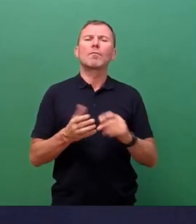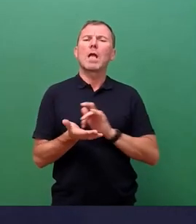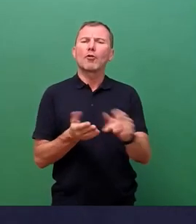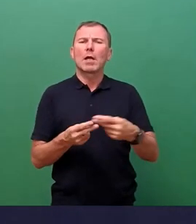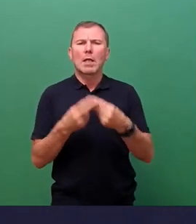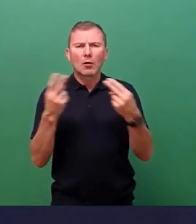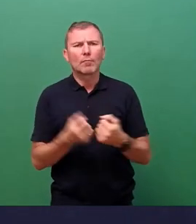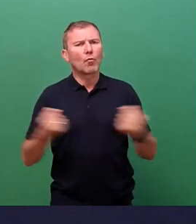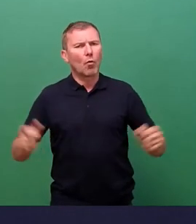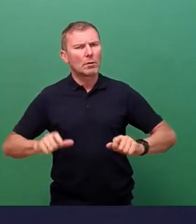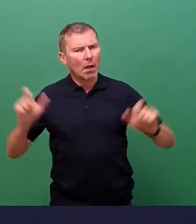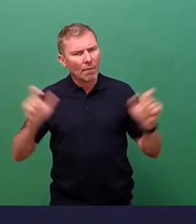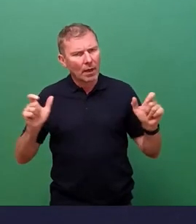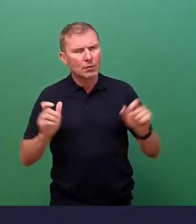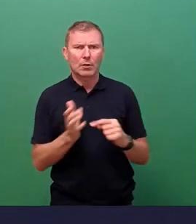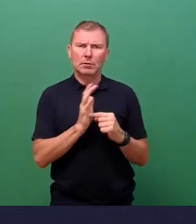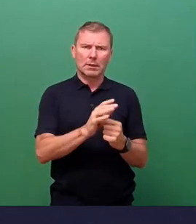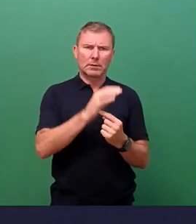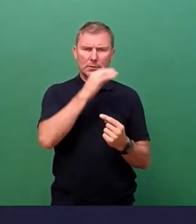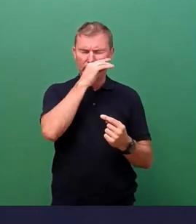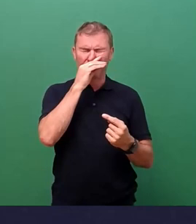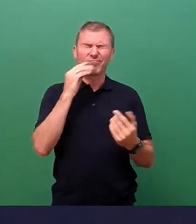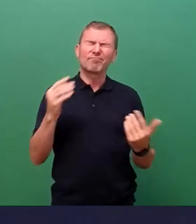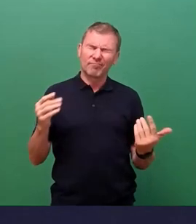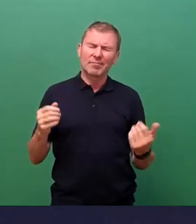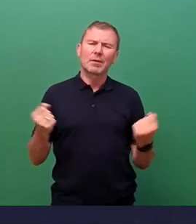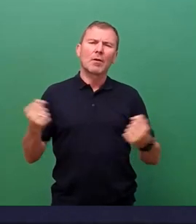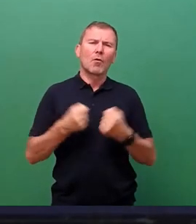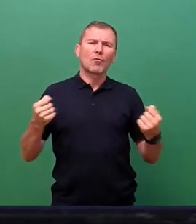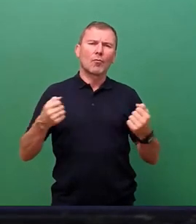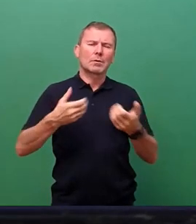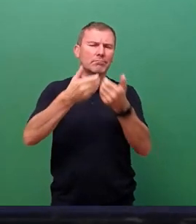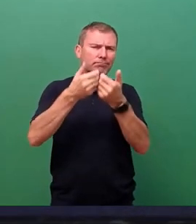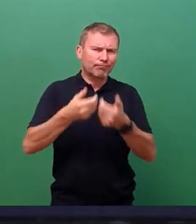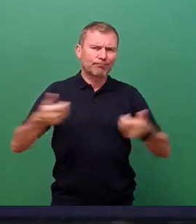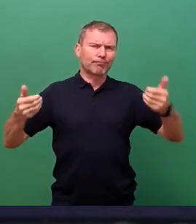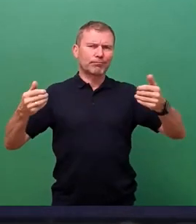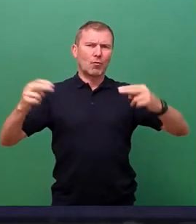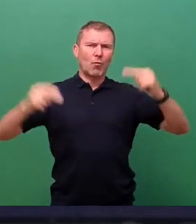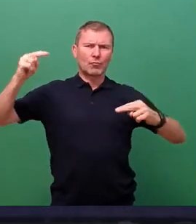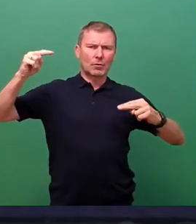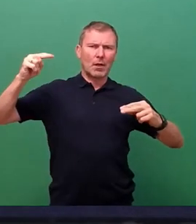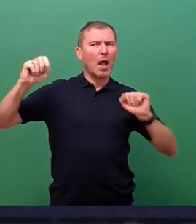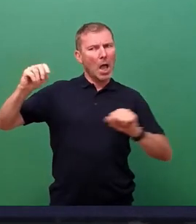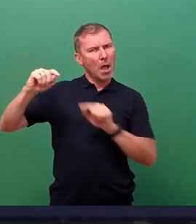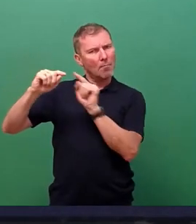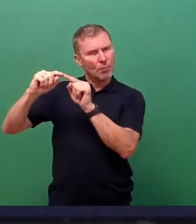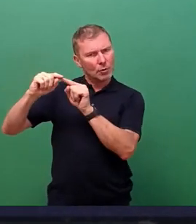zeigt sich eine gewisse Diskrepanz zwischen Möglichkeiten und Chancen,